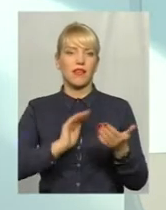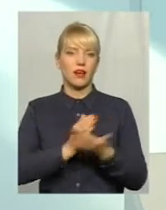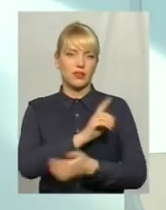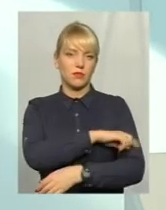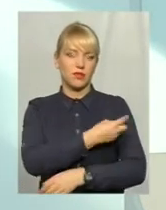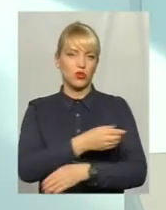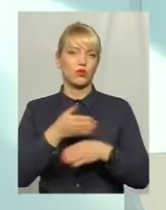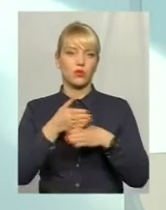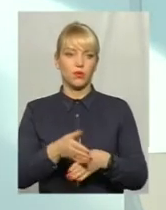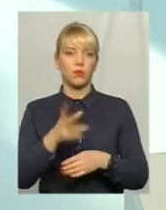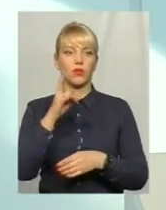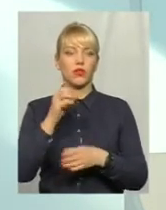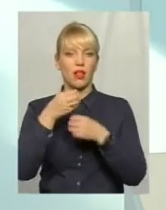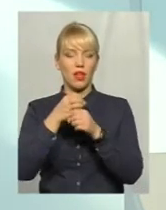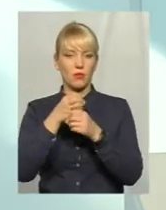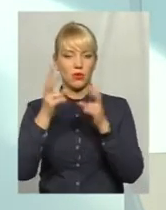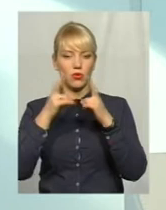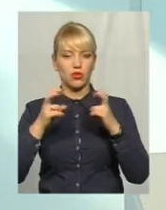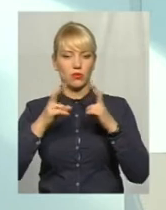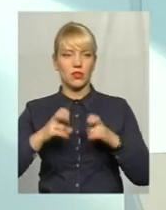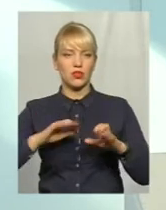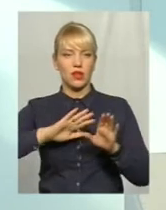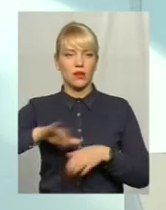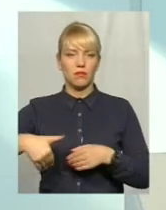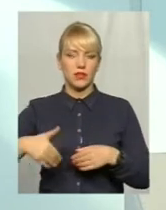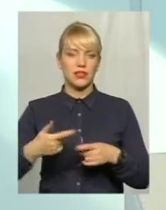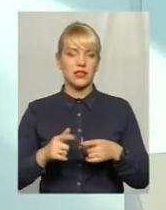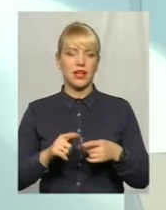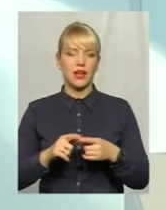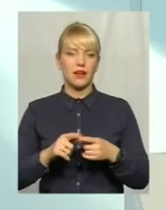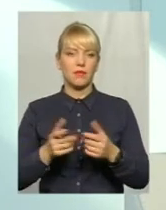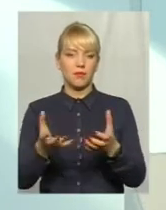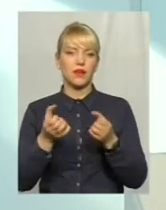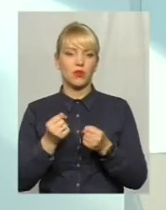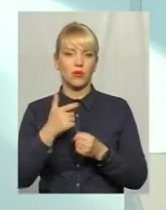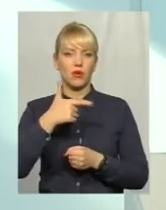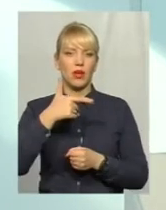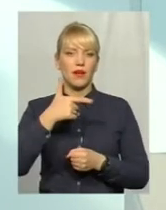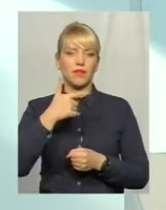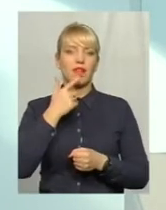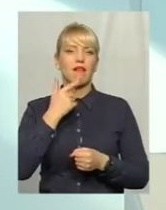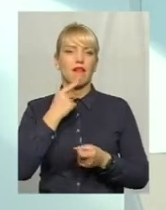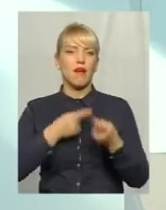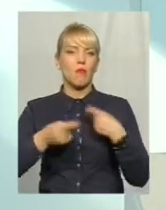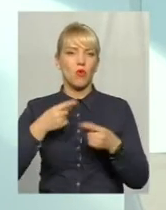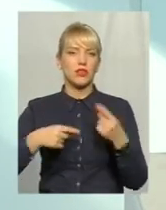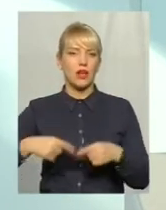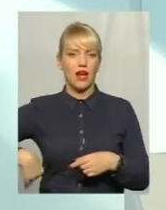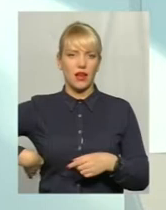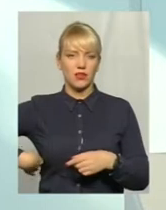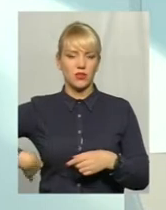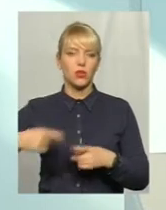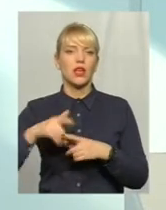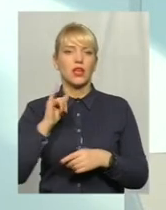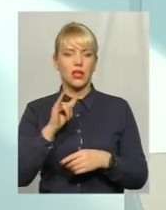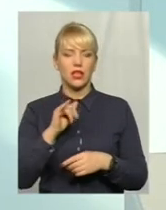лабораторні обстеження після сеансу гемодіалізу, на обладнання, яке стоїть